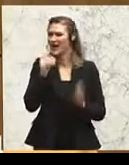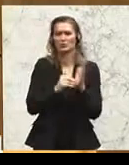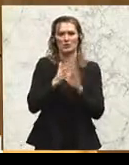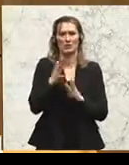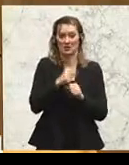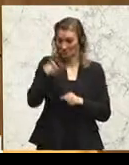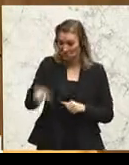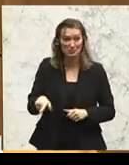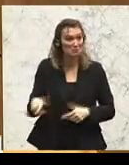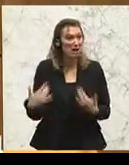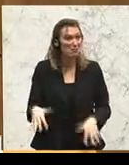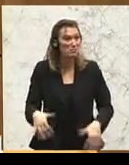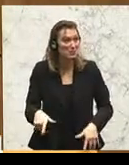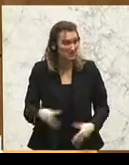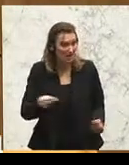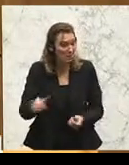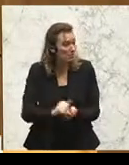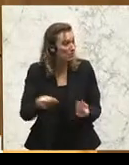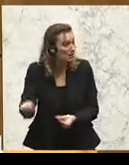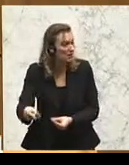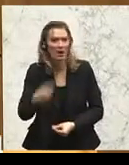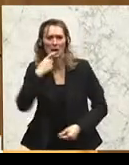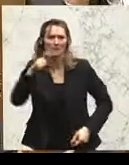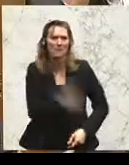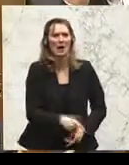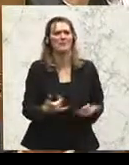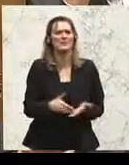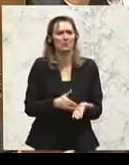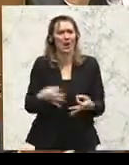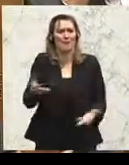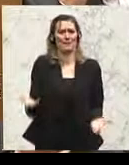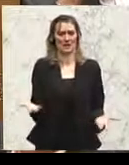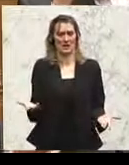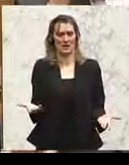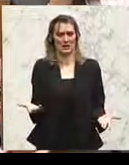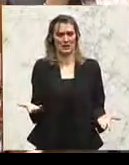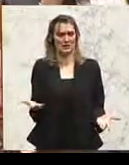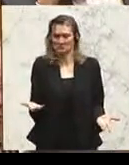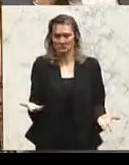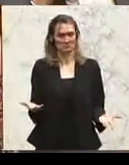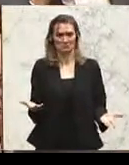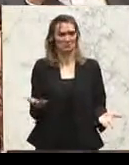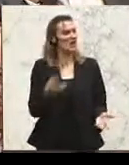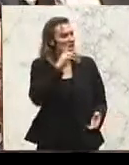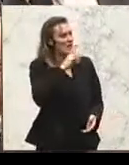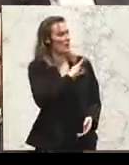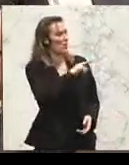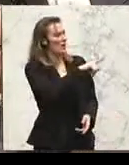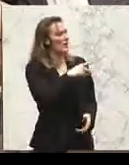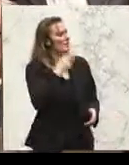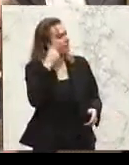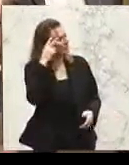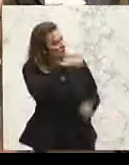Arbeitslosen in die Hand. Der pfeift Ihnen eines, sage ich Ihnen, meine lieben Herrschaften von der SPÖ